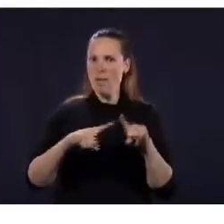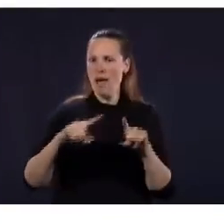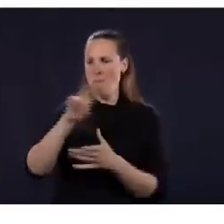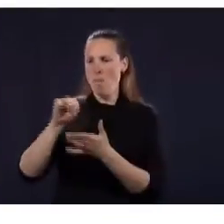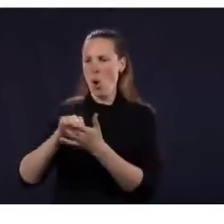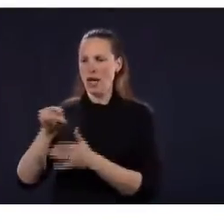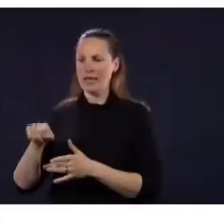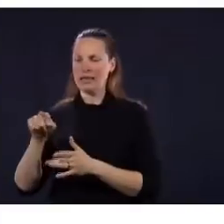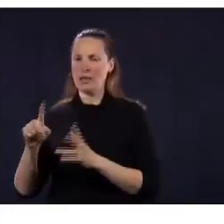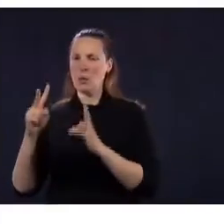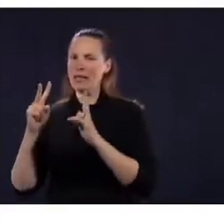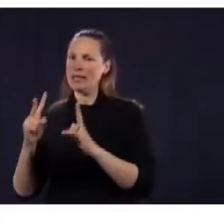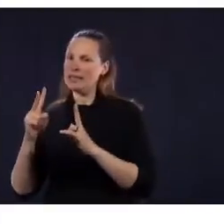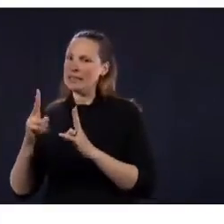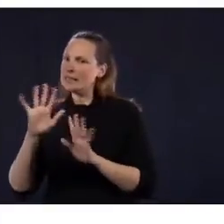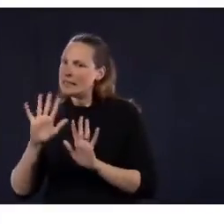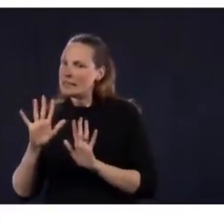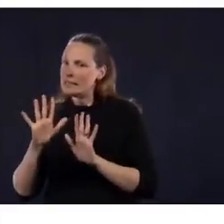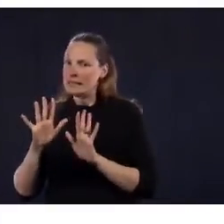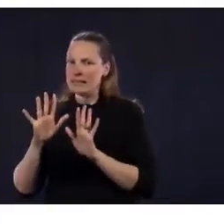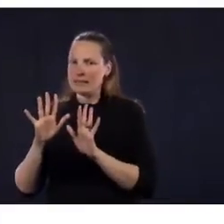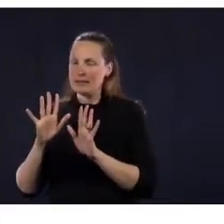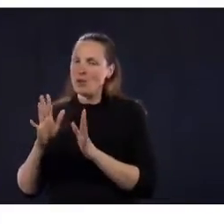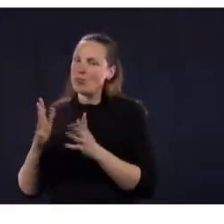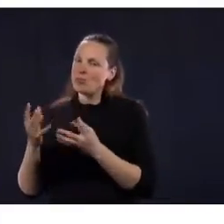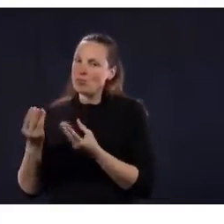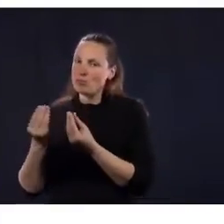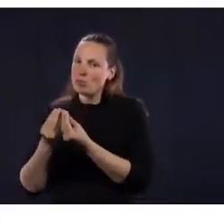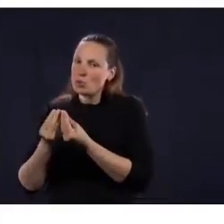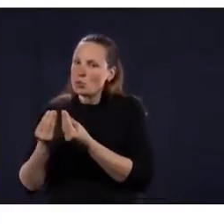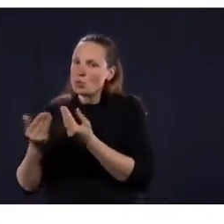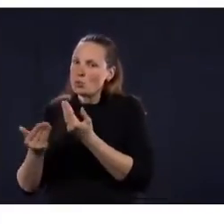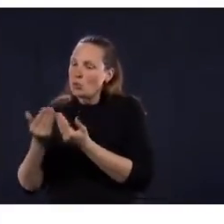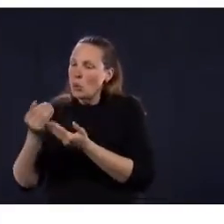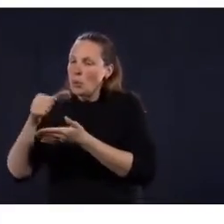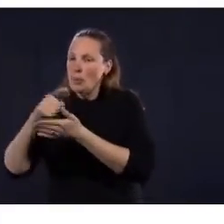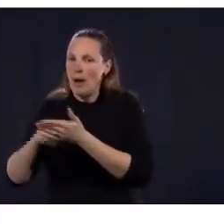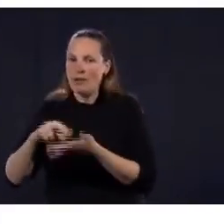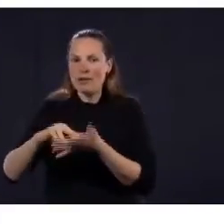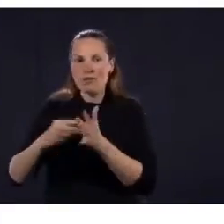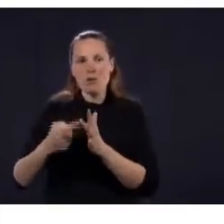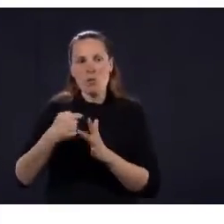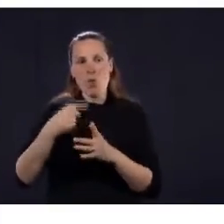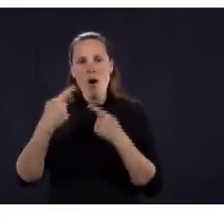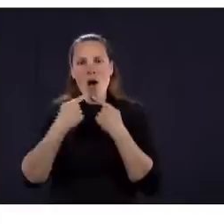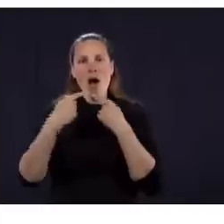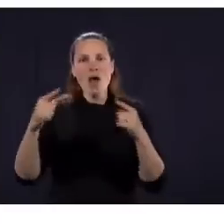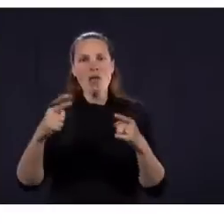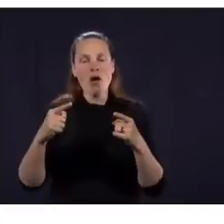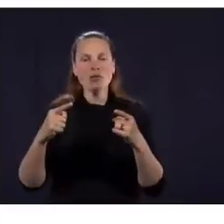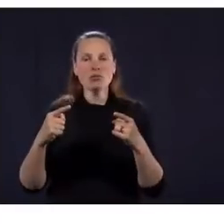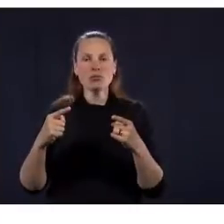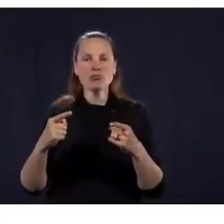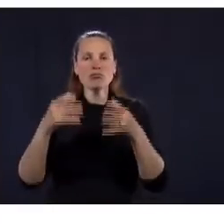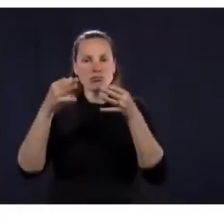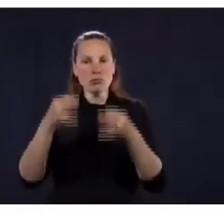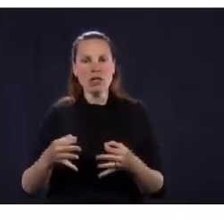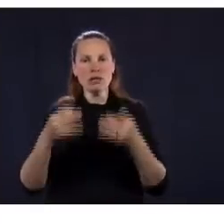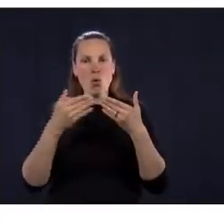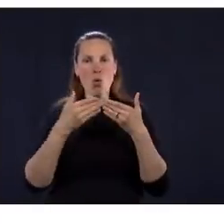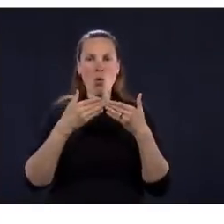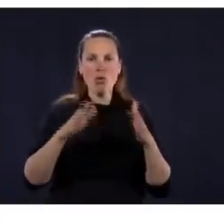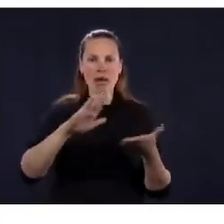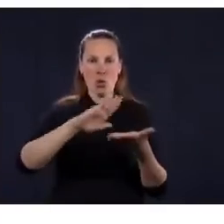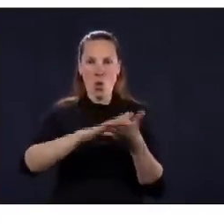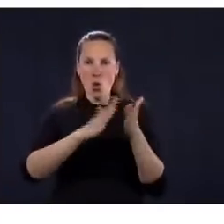au 18 mai. Je vous rappelle qu'à Montréal, il est prévu que les écoles et les garderies soient ouvertes le 19